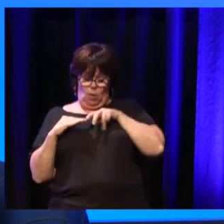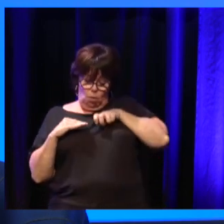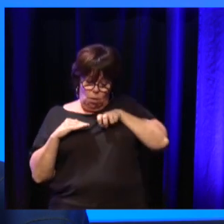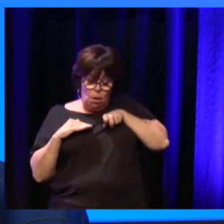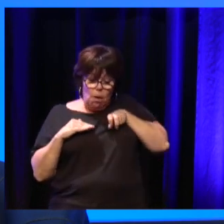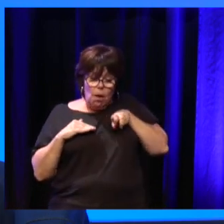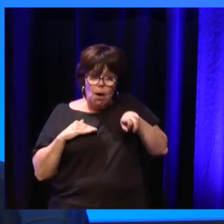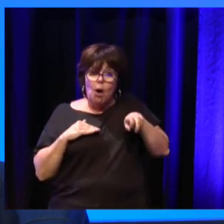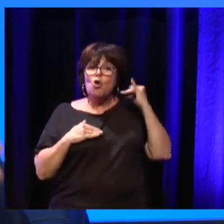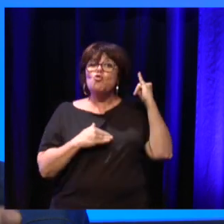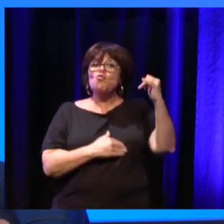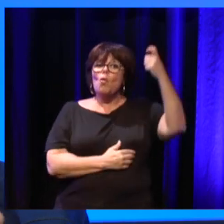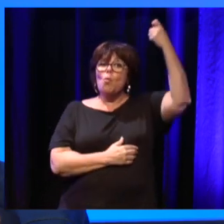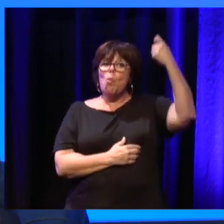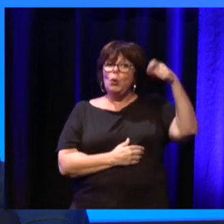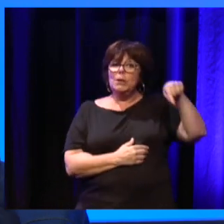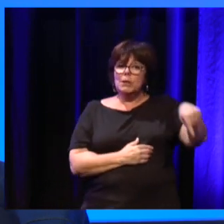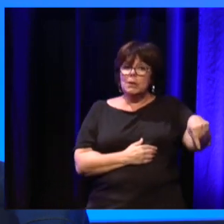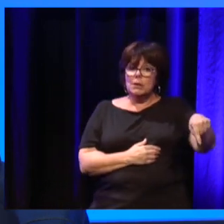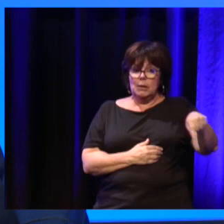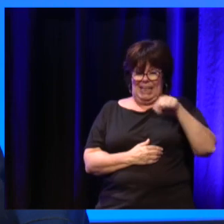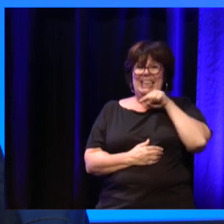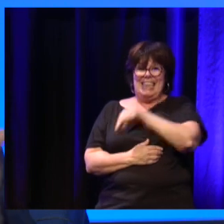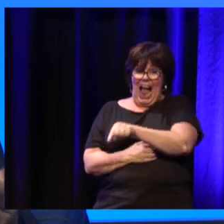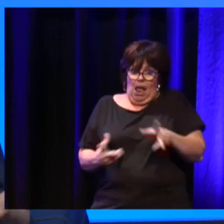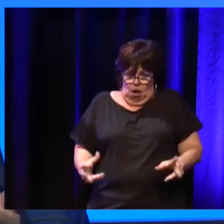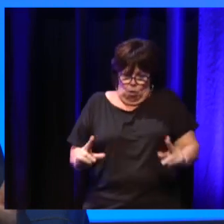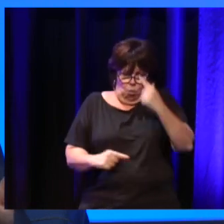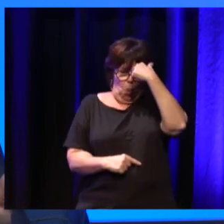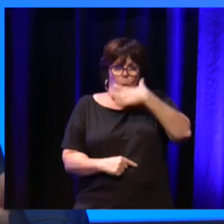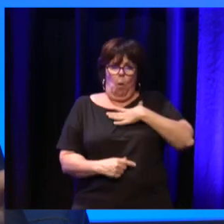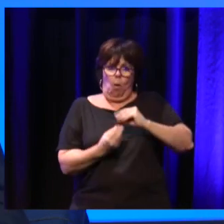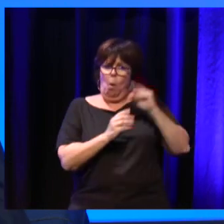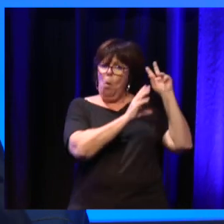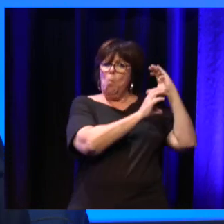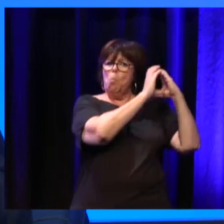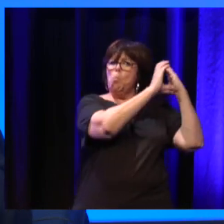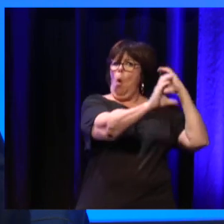De chez moi jusqu'à l'arrêt de bus, ma maladie, et en fait, c'est le point commun de toutes ces maladies-là,